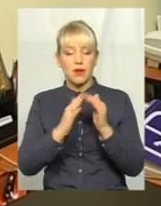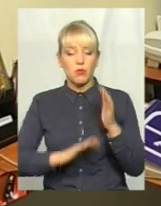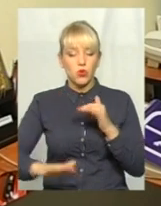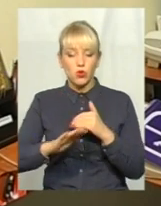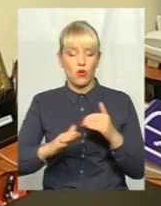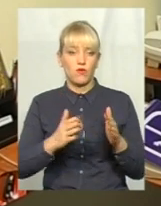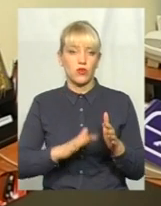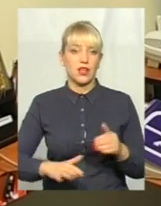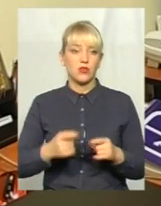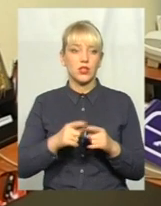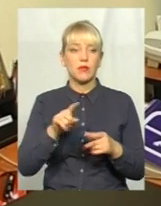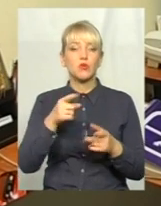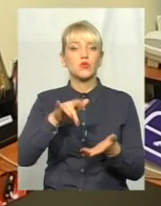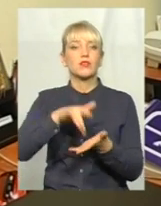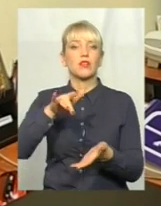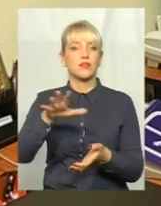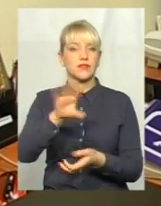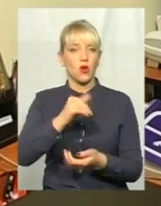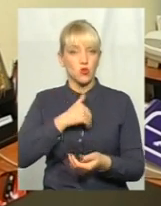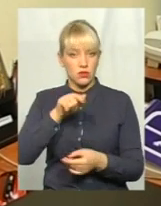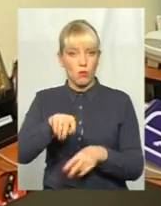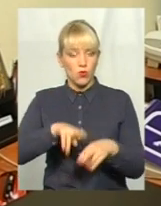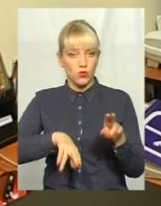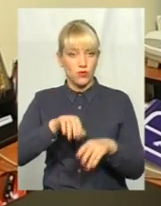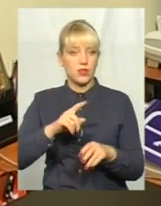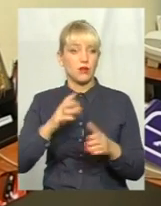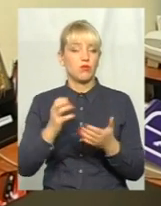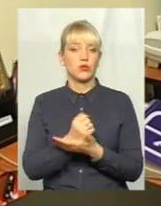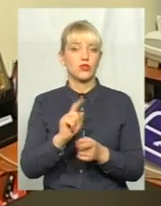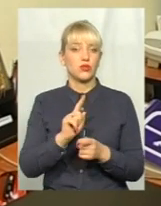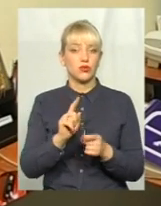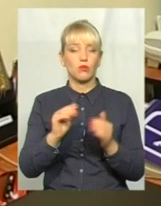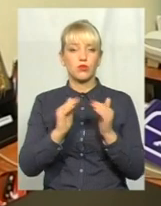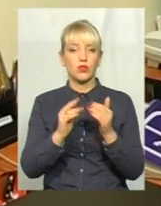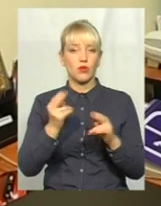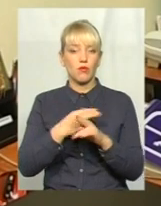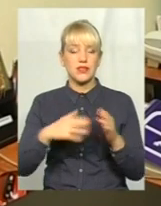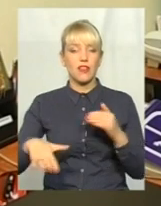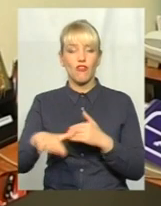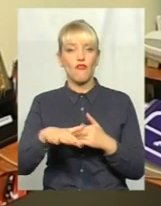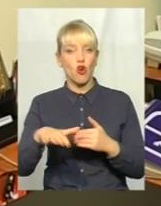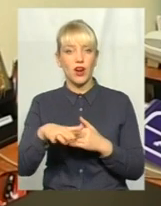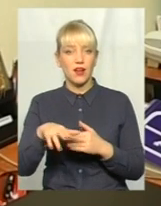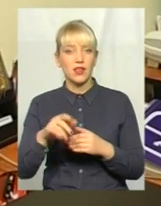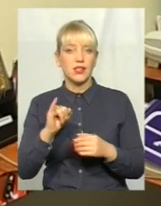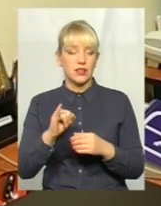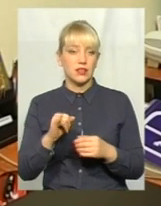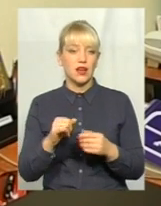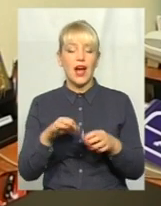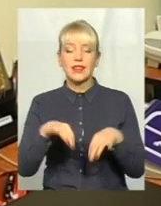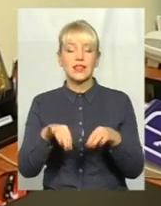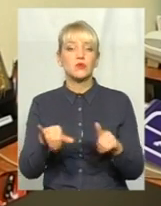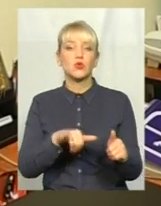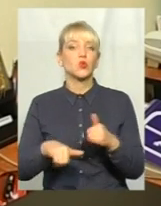міста, і кожен хоче там побудуватися, то відповідно, що будинок без двора, без прилагної території, а транспортні засоби куди дівати?